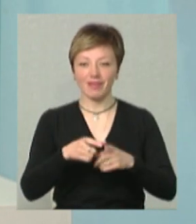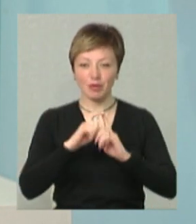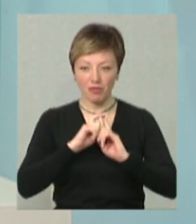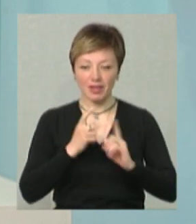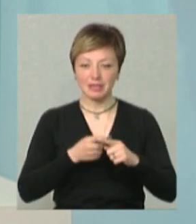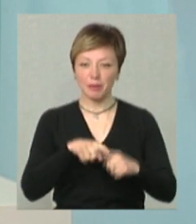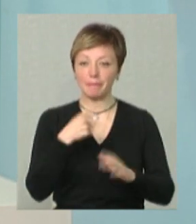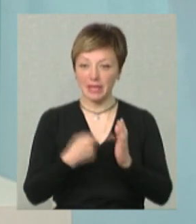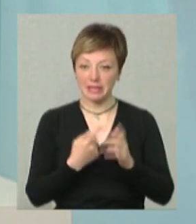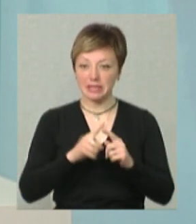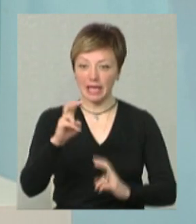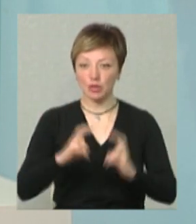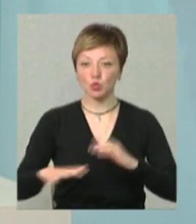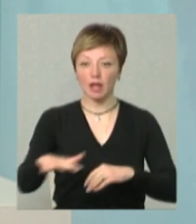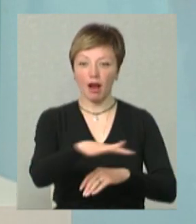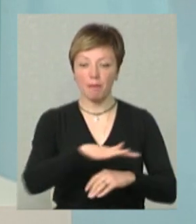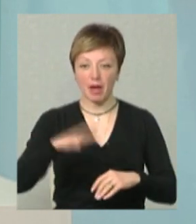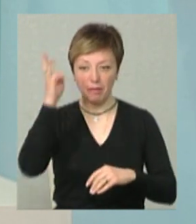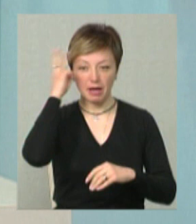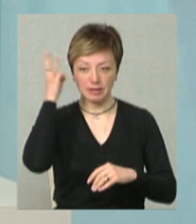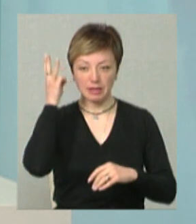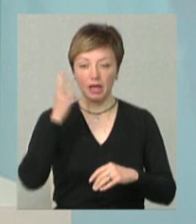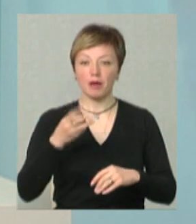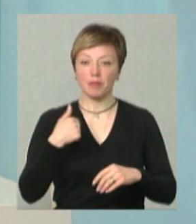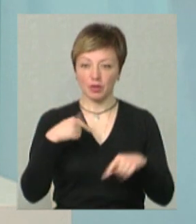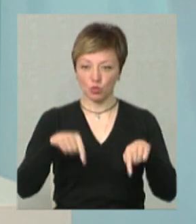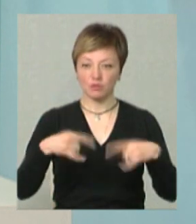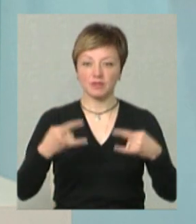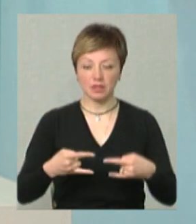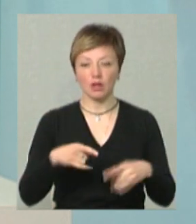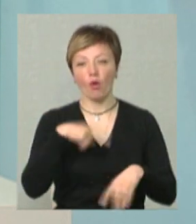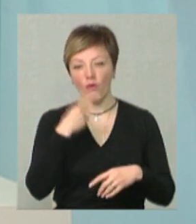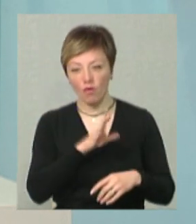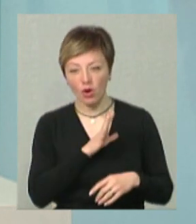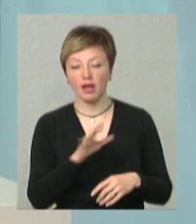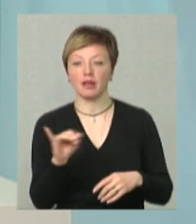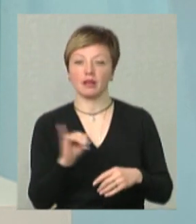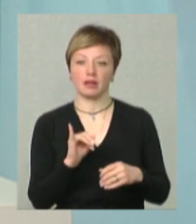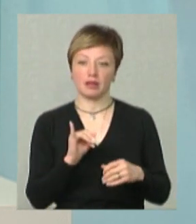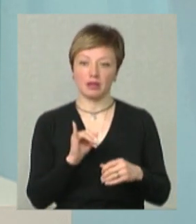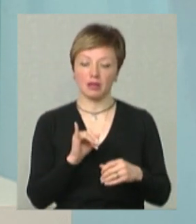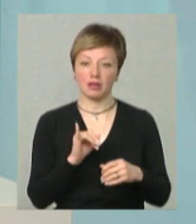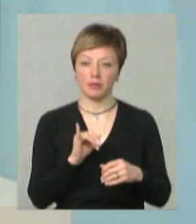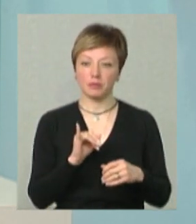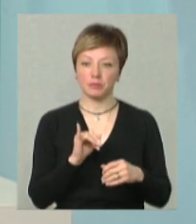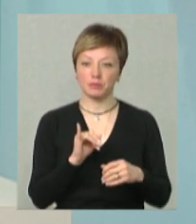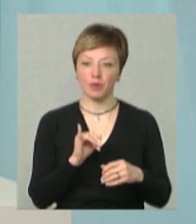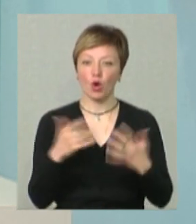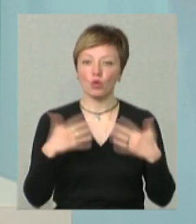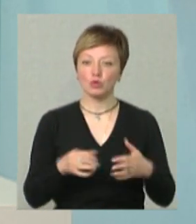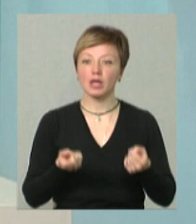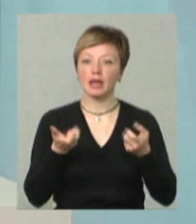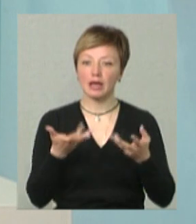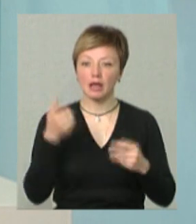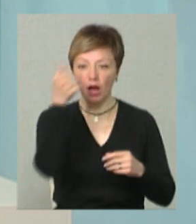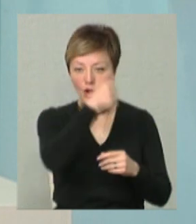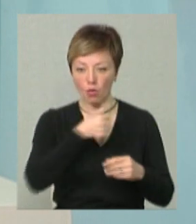за цей індустріальний парк Хмельницький, про який ми в цій студії і говорили. І, власне, вже кілька